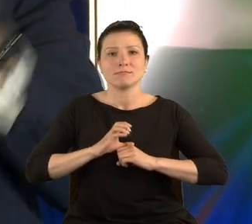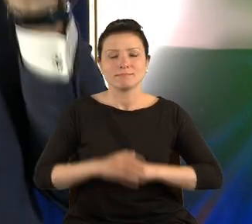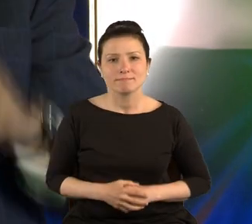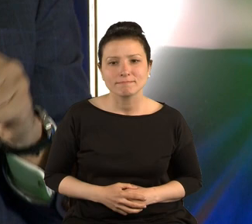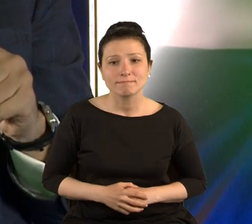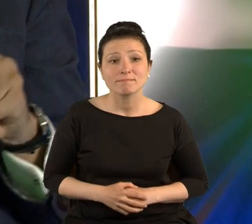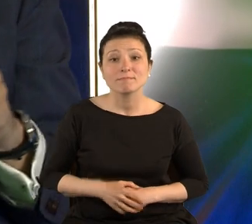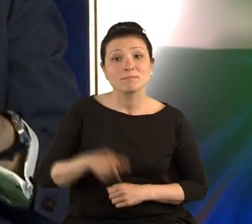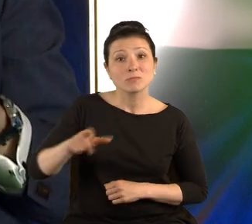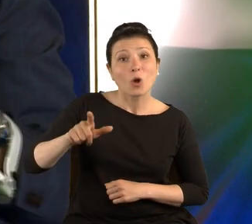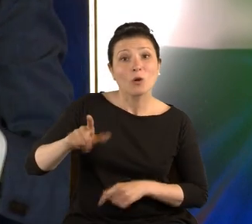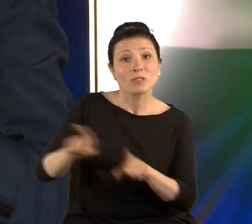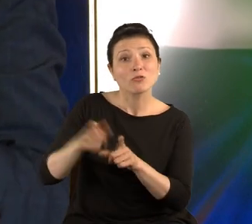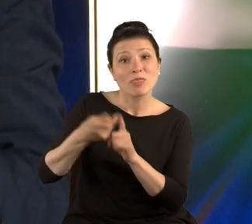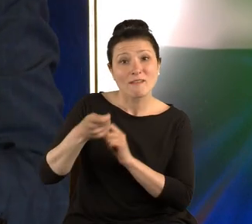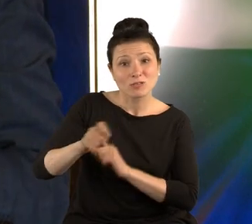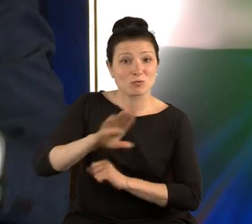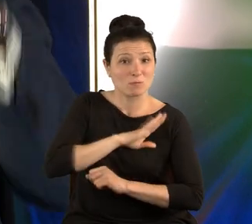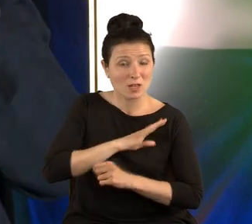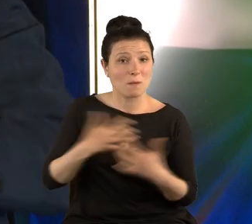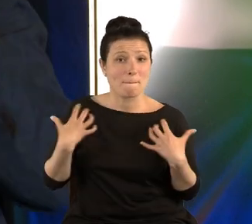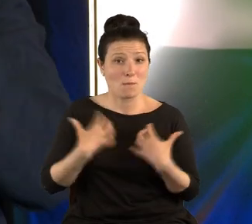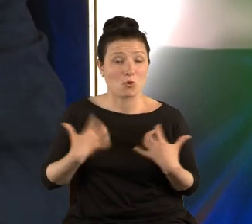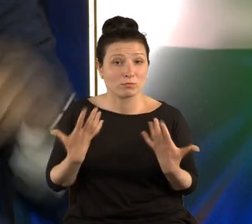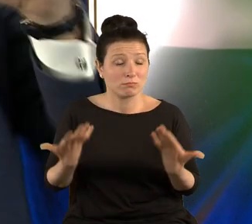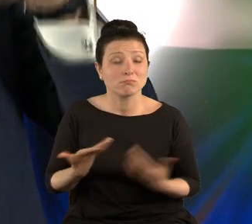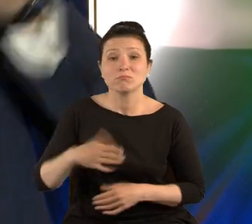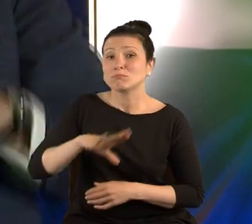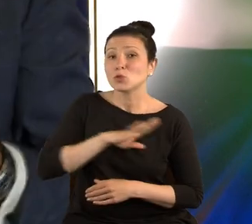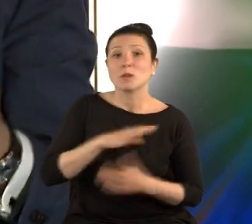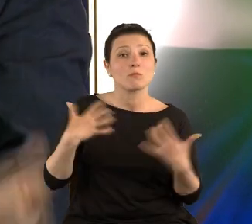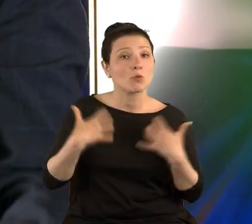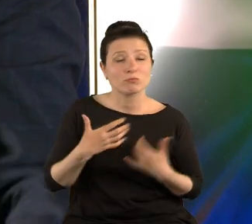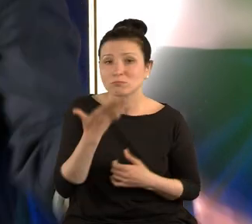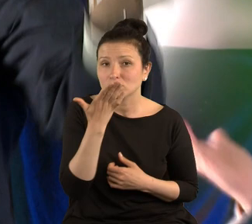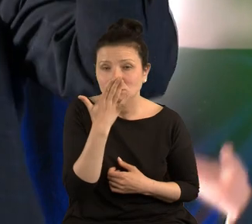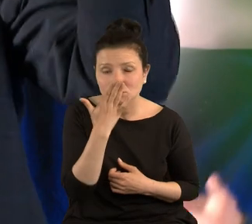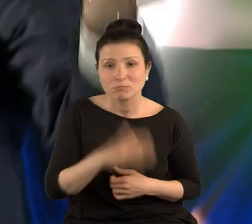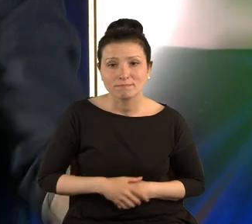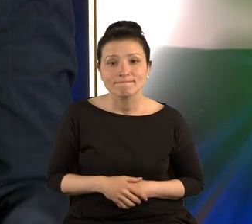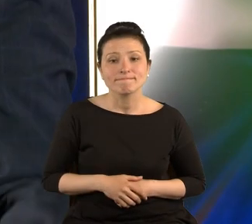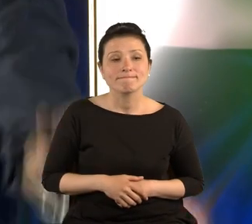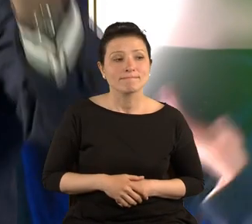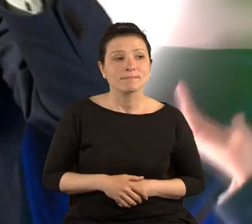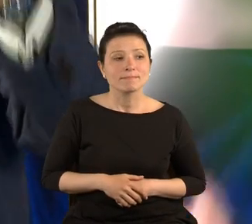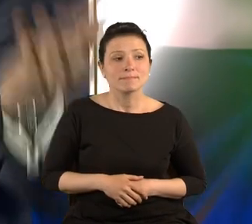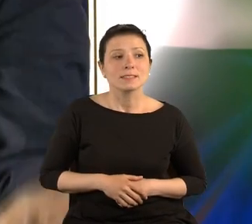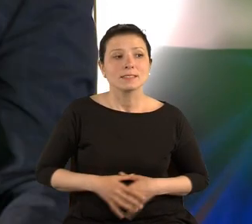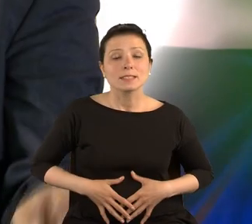zdefiniował śmierć biologiczną, że śmierć biologiczna polega na tym, że ten metabolizm